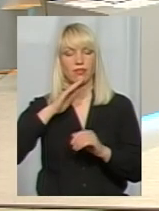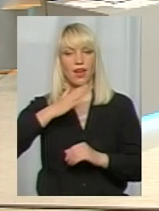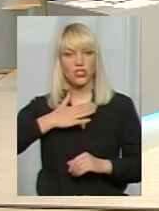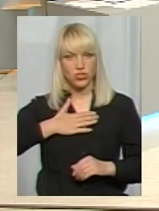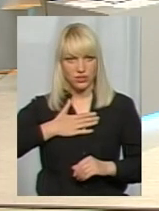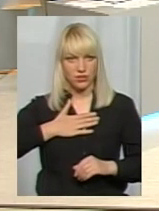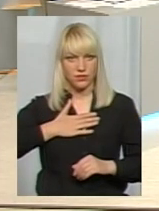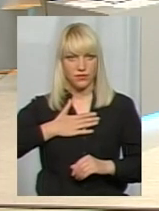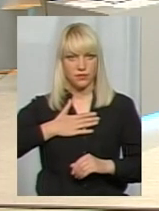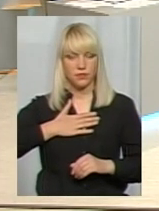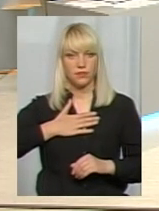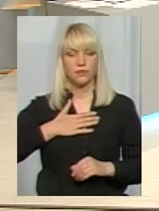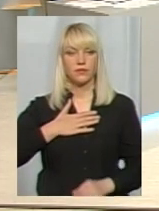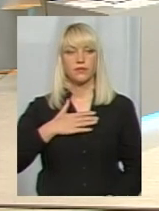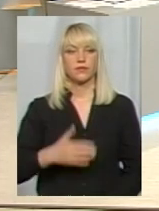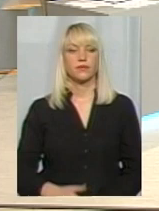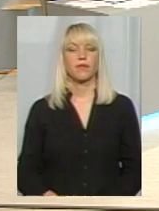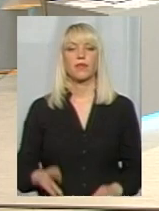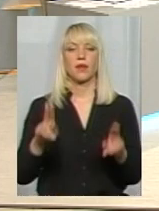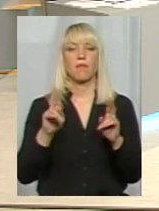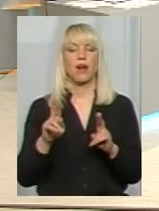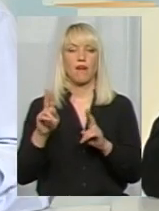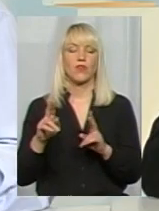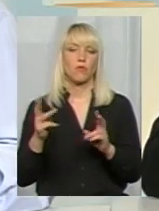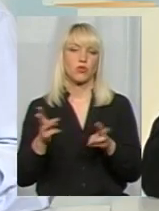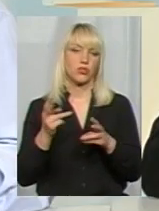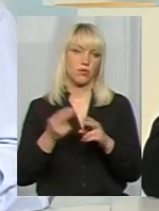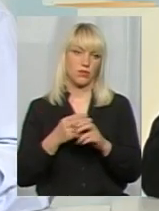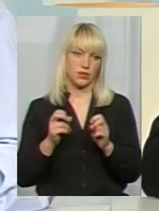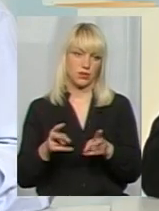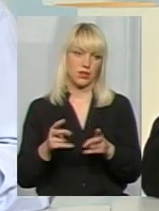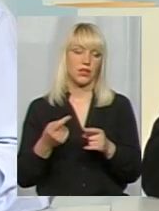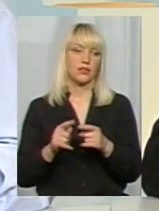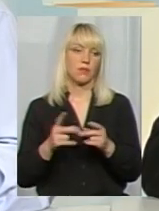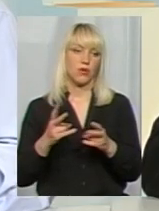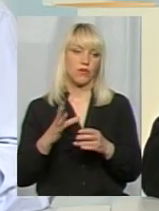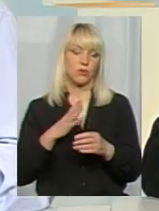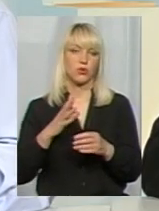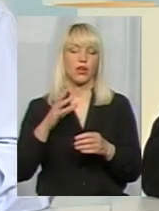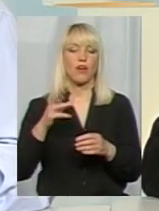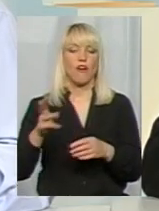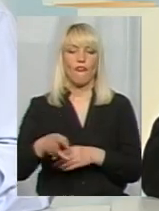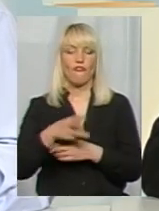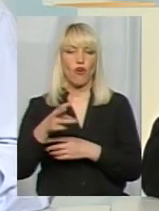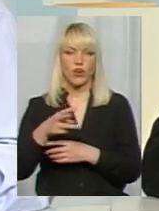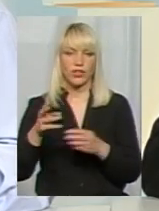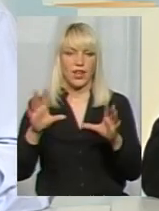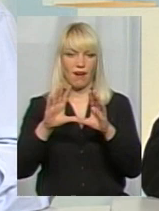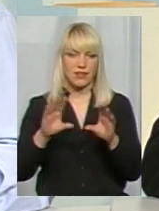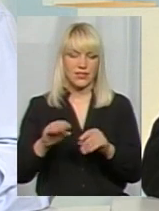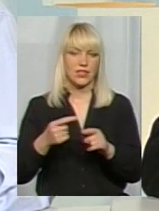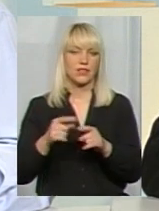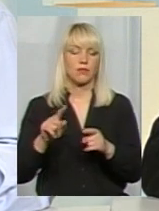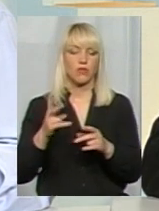правил пожежної безпеки, то це мають бути вогнегасники, це мають бути слідкувати за тим, де